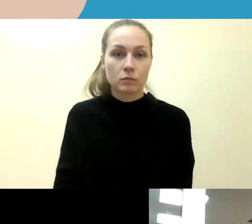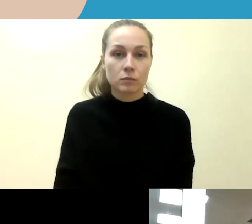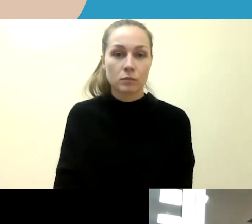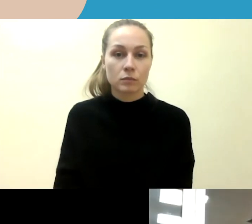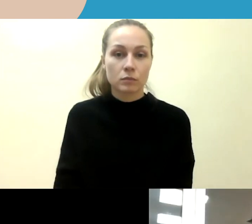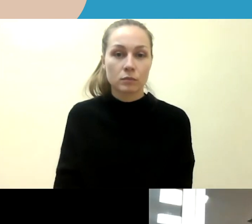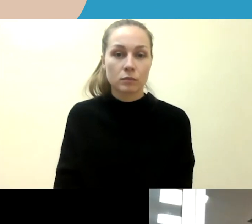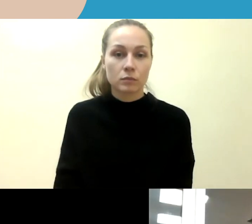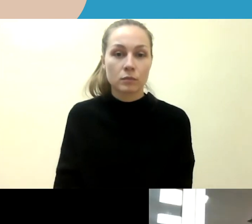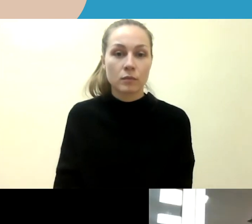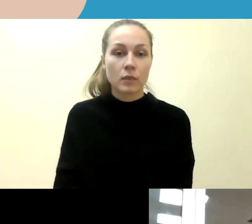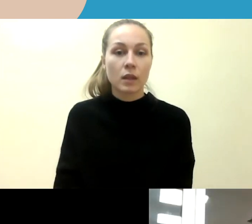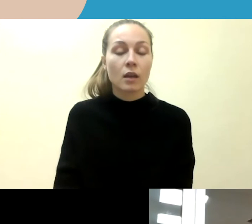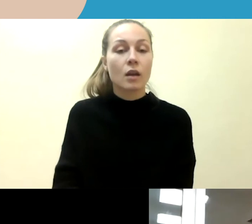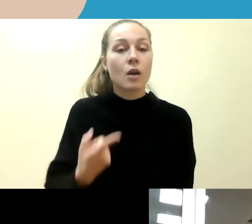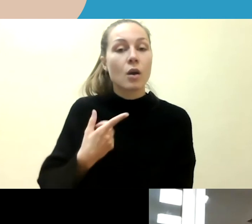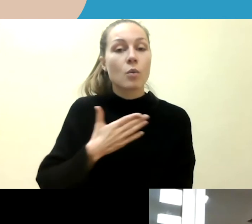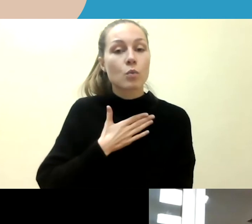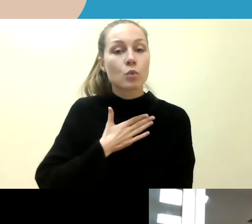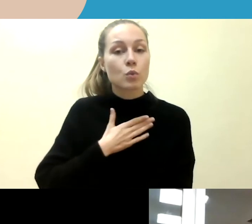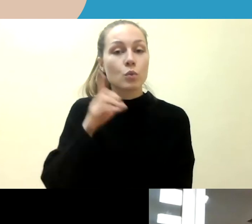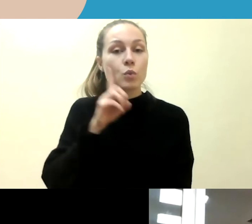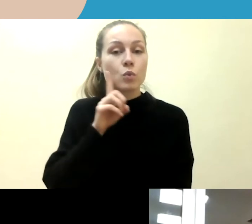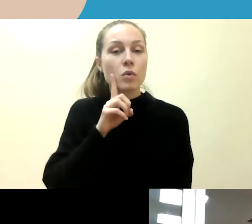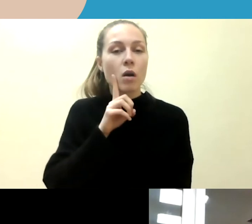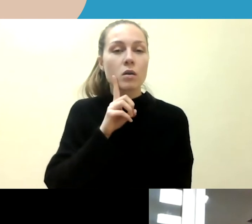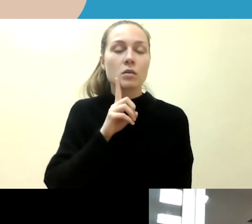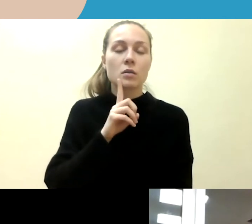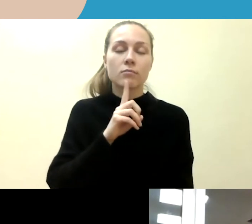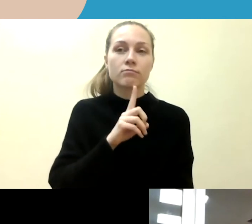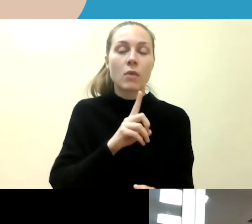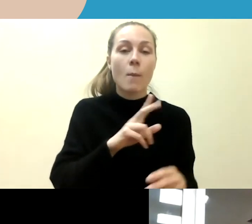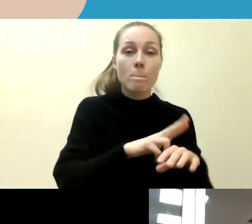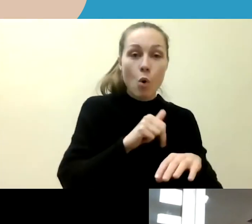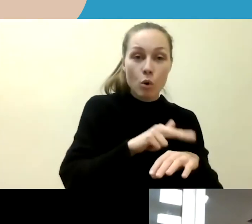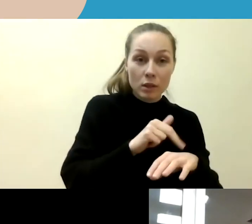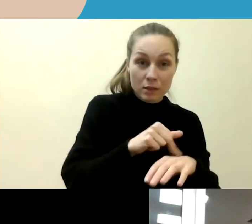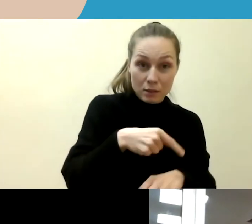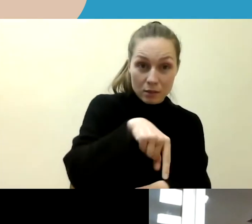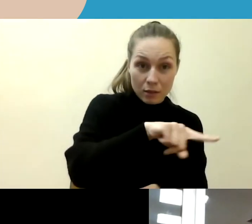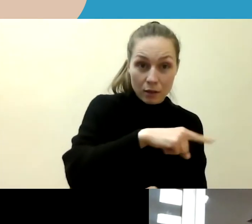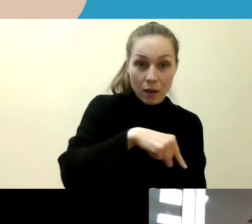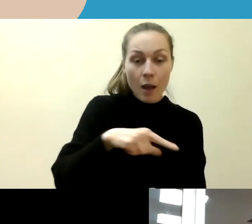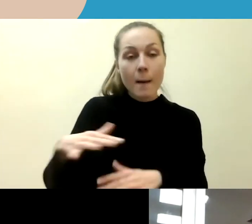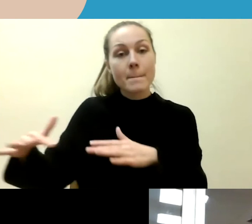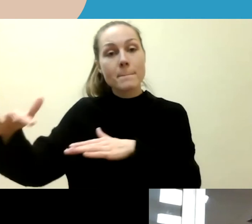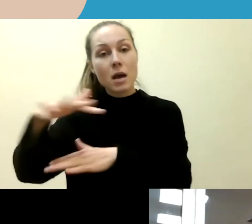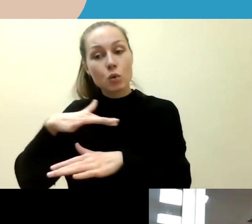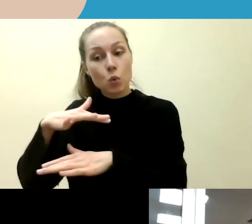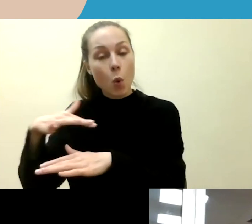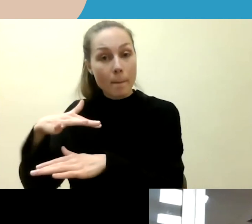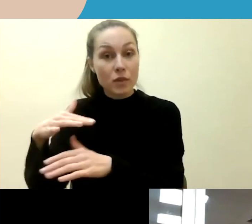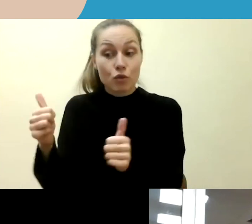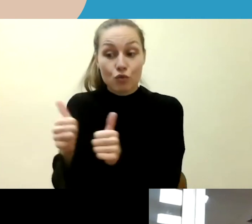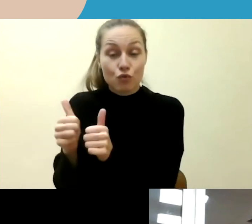Mūsų lūkestis visada sukurti, ko geresnį ryšį tarp policijos pareigūnų ir bendruomenį, kurios gyvena šalia